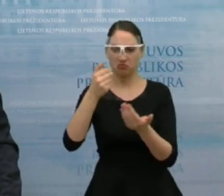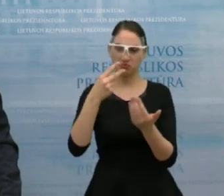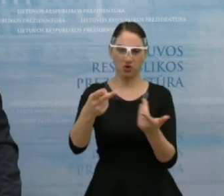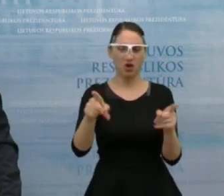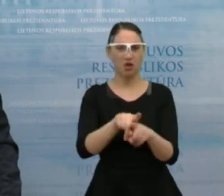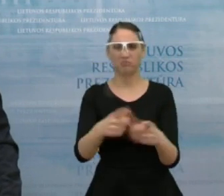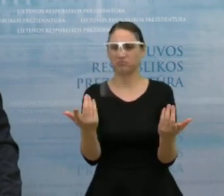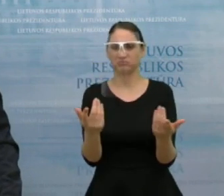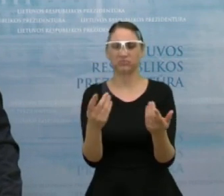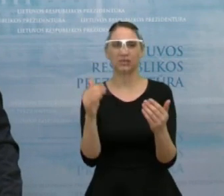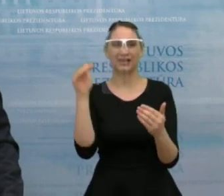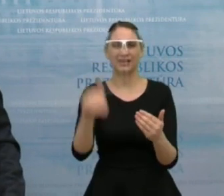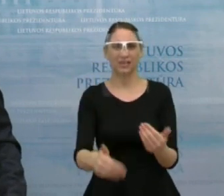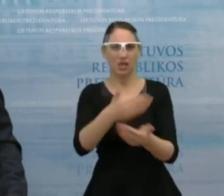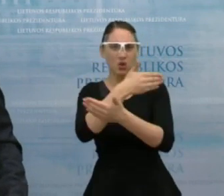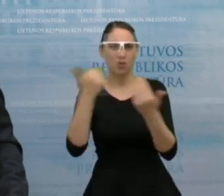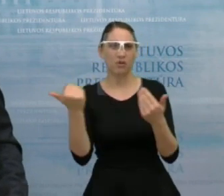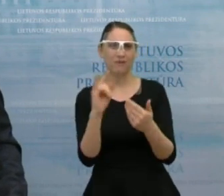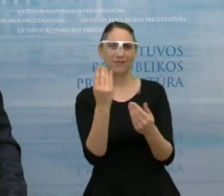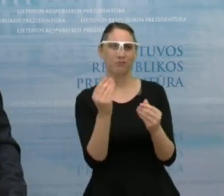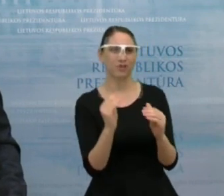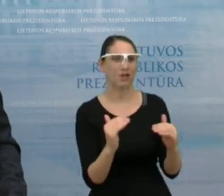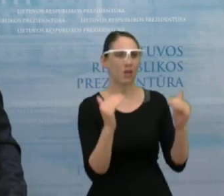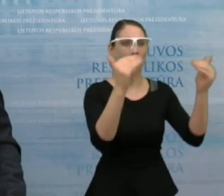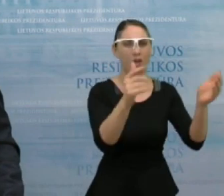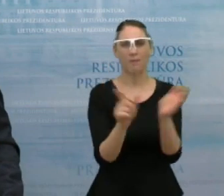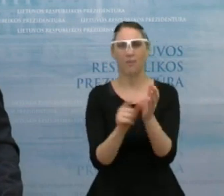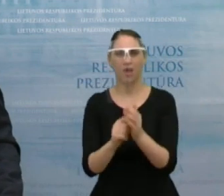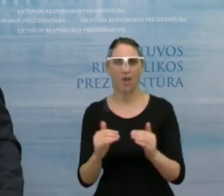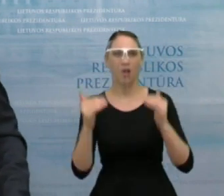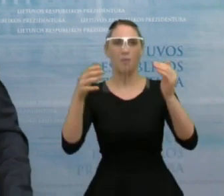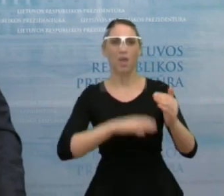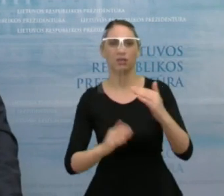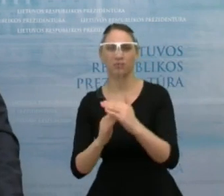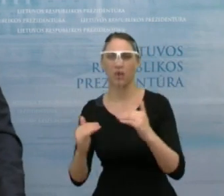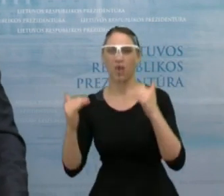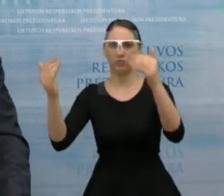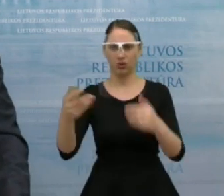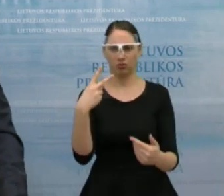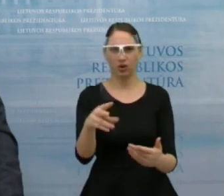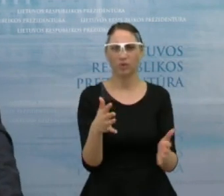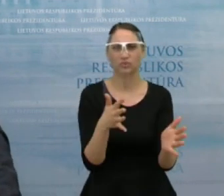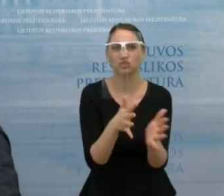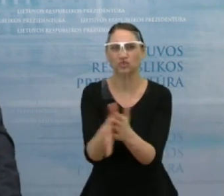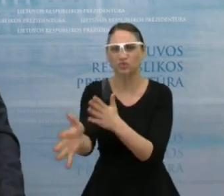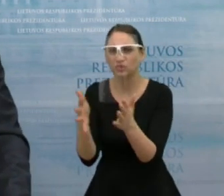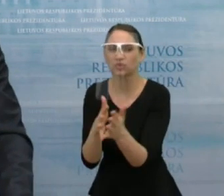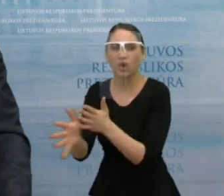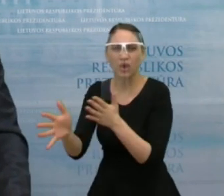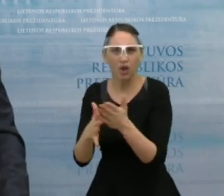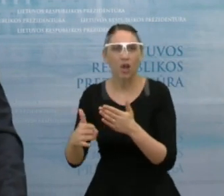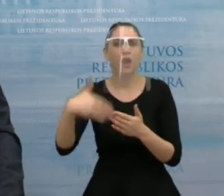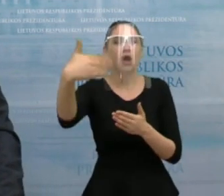didėja ir vaiko pinigai, didėja ir minimalėlga, didėja ir pensijos. Ir ar toks išlaidavimas nesukurs didelių problemų nesipyje?